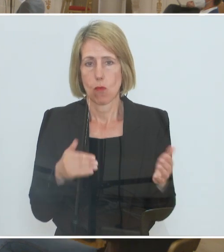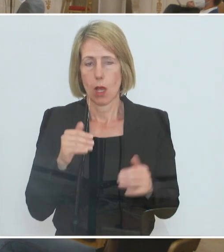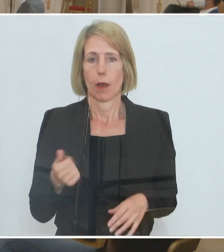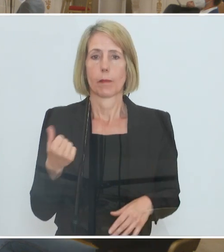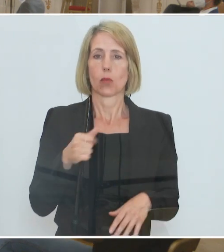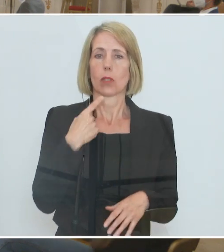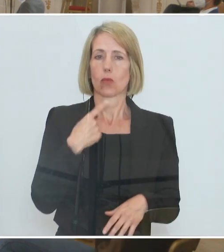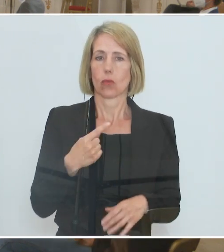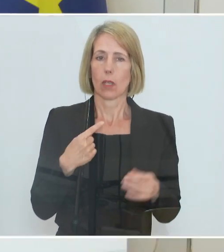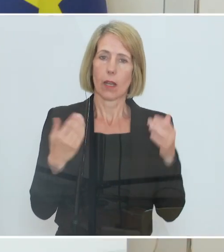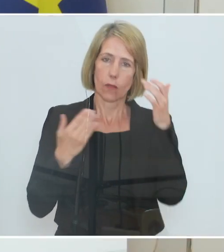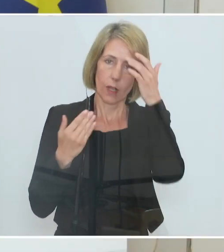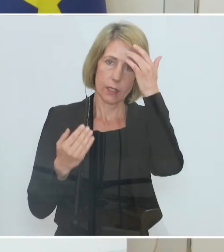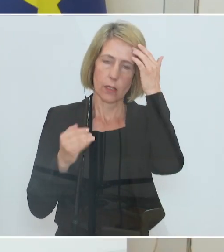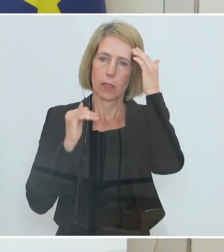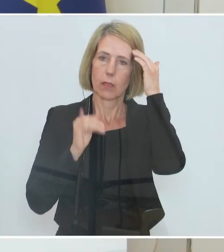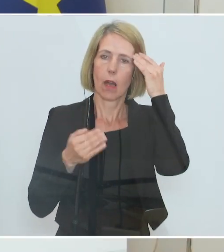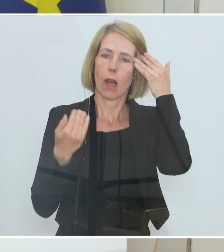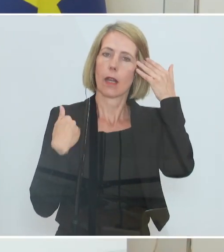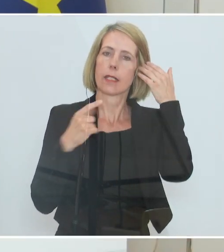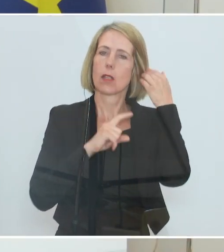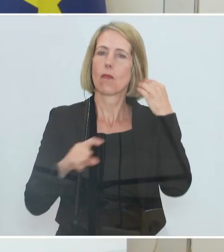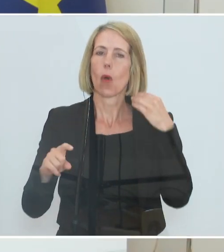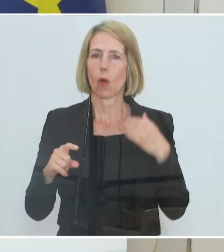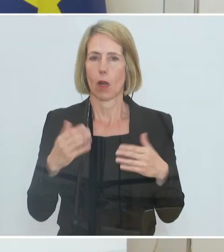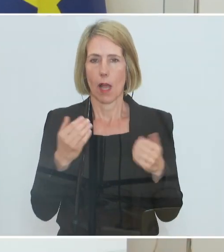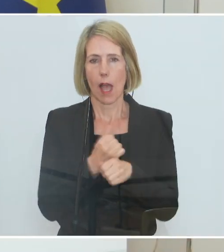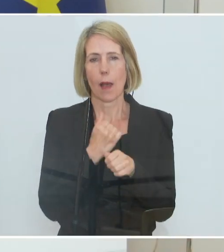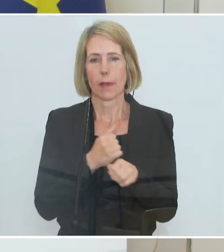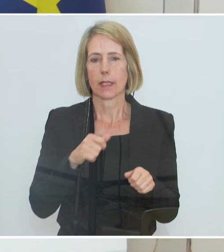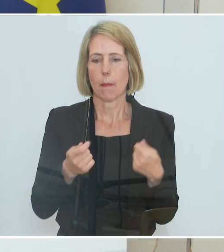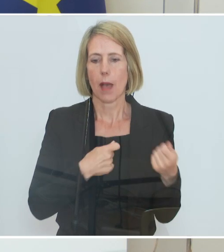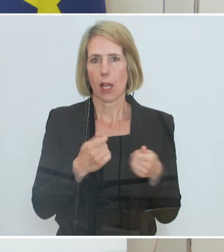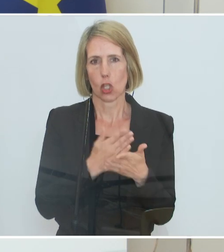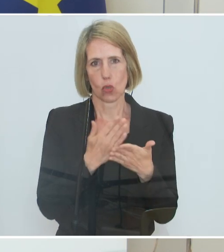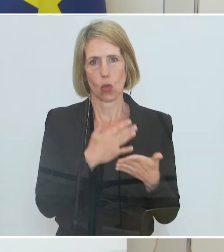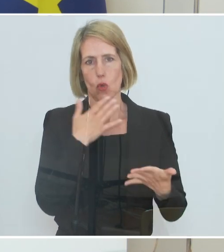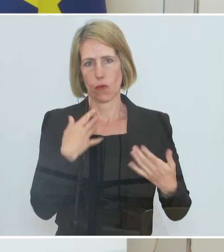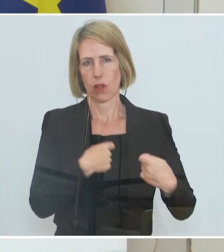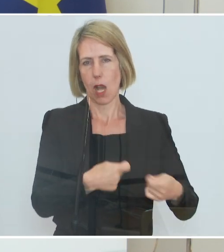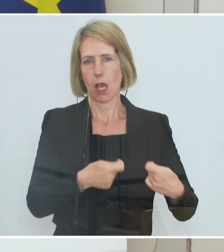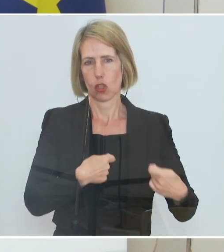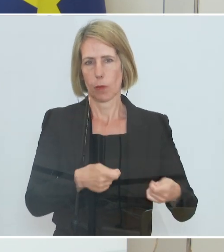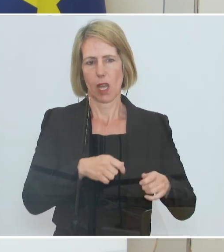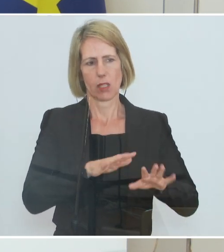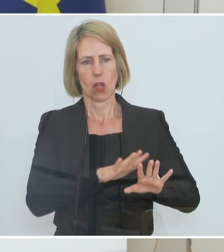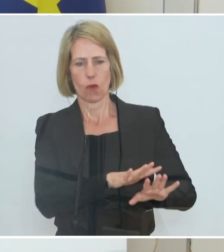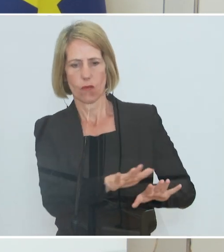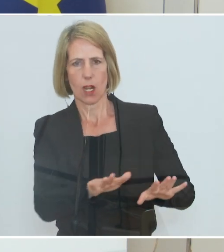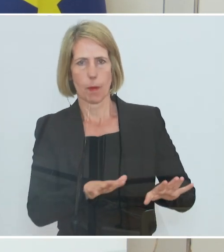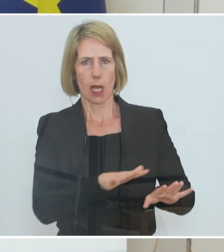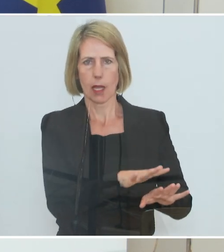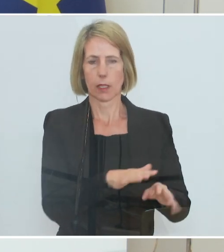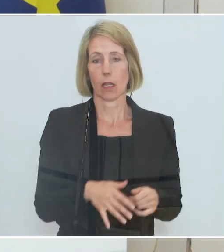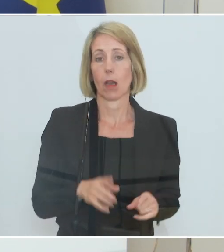am Anfang, dass sich ja in den letzten Wochen der Arbeitsmarkt doch in vielen Bereichen entspannt hat. Und ich glaube, die Kurzarbeitsregelung jetzt mit diesen zwei Varianten